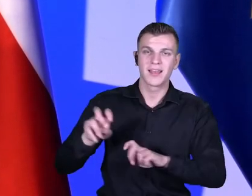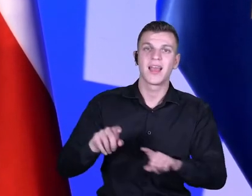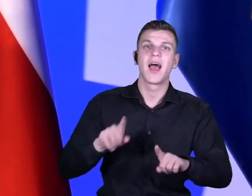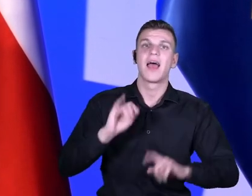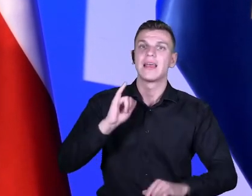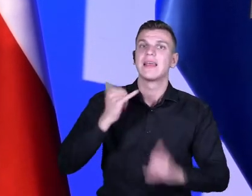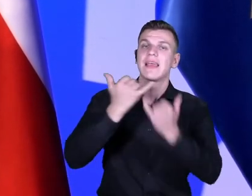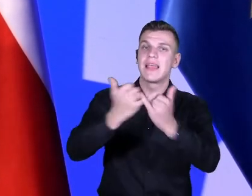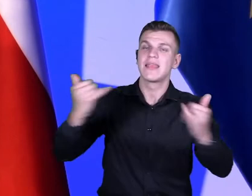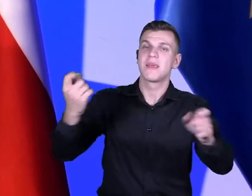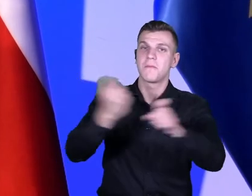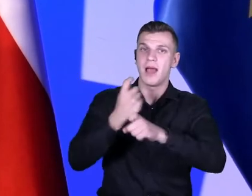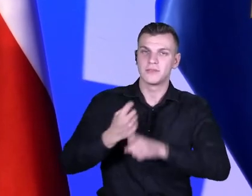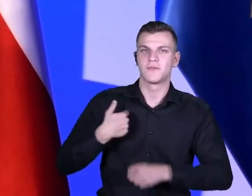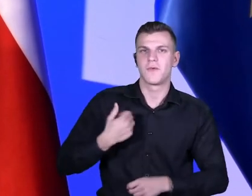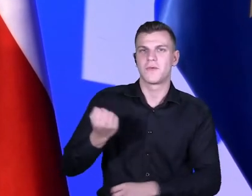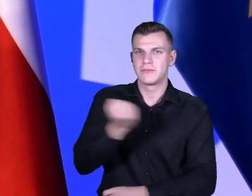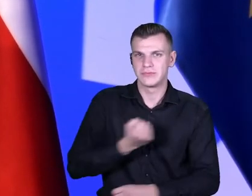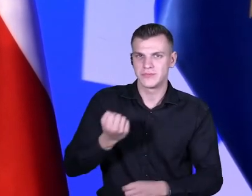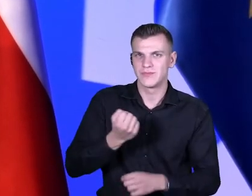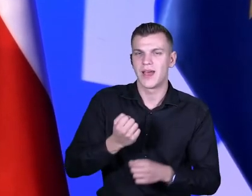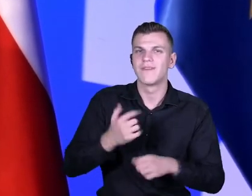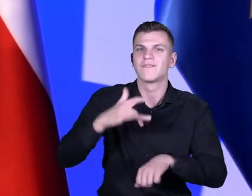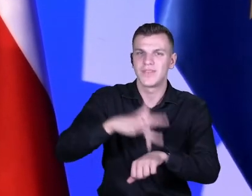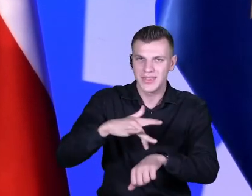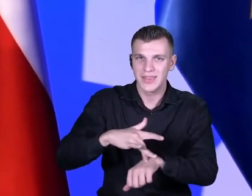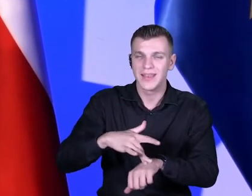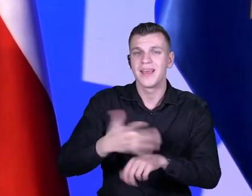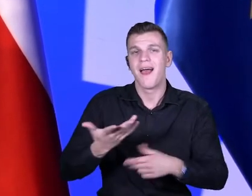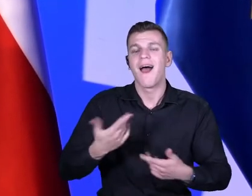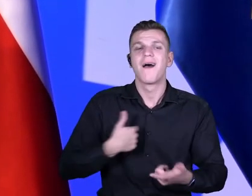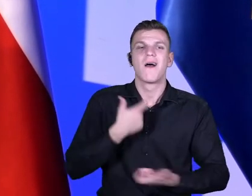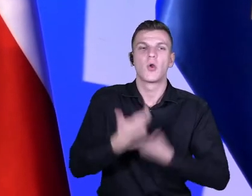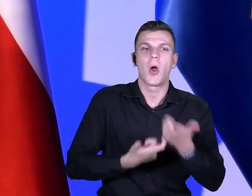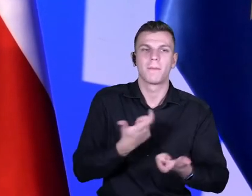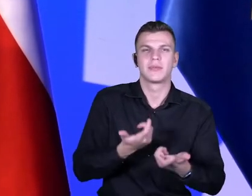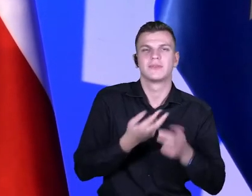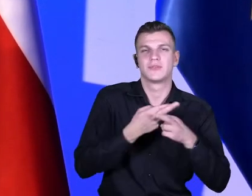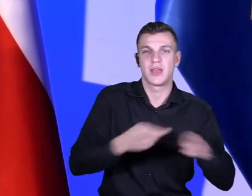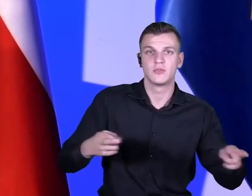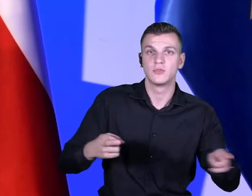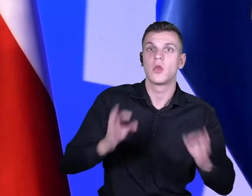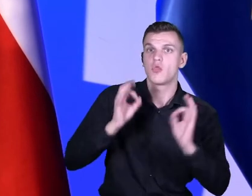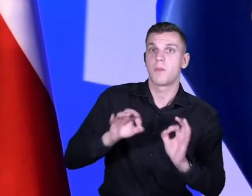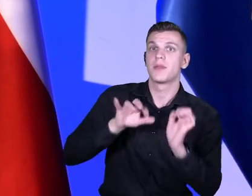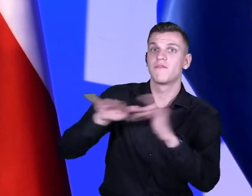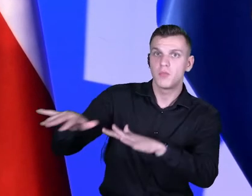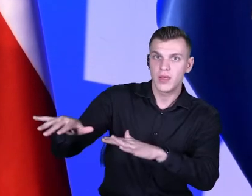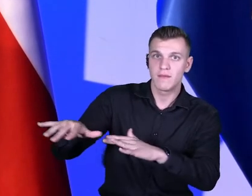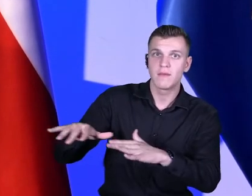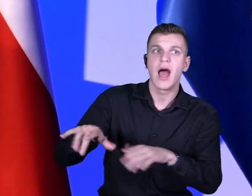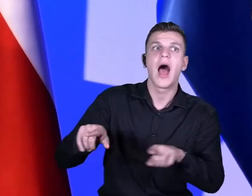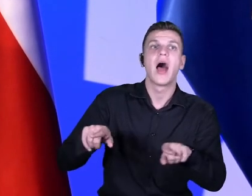krajach. Także identyfikowaliśmy i praktyki, które mają dobry wpływ, jak i również praktyki